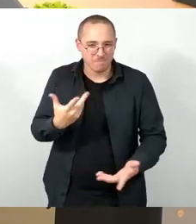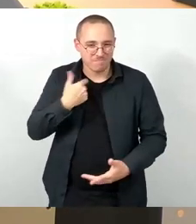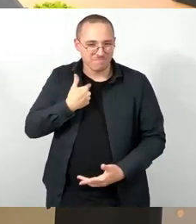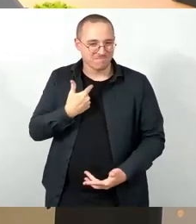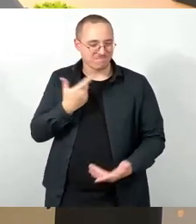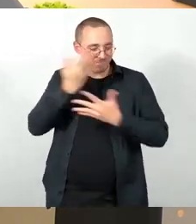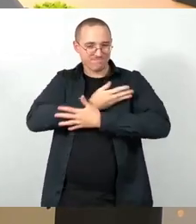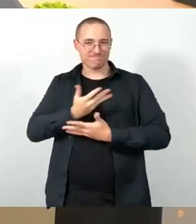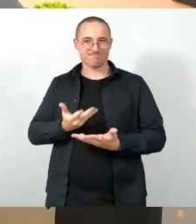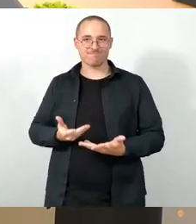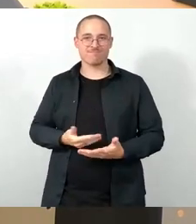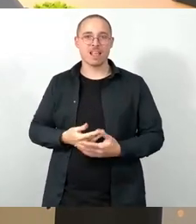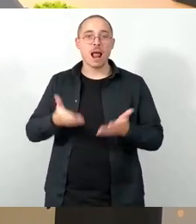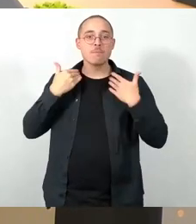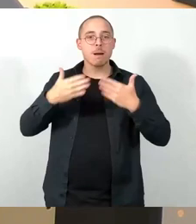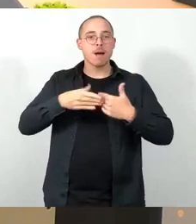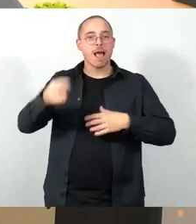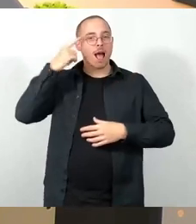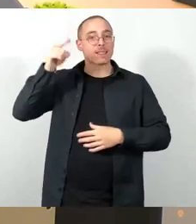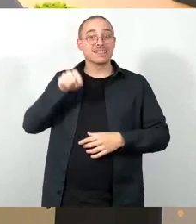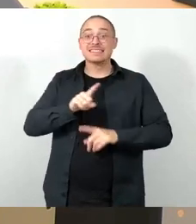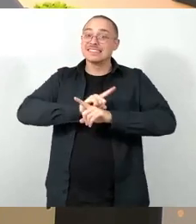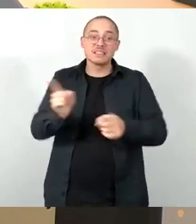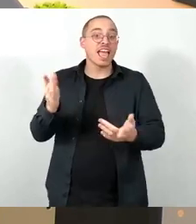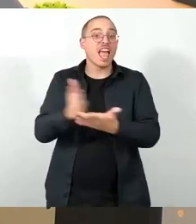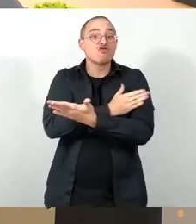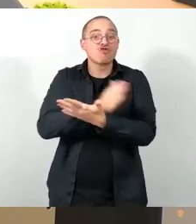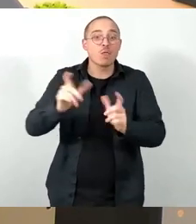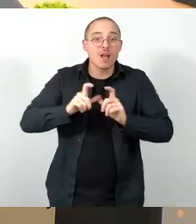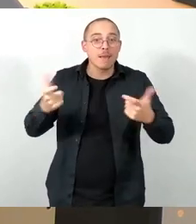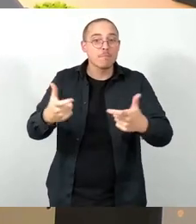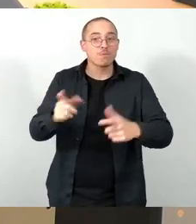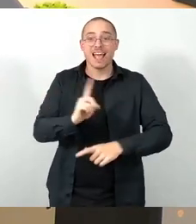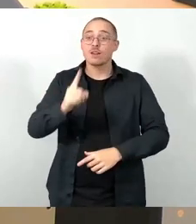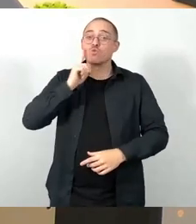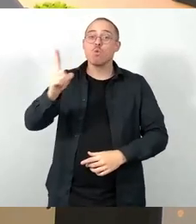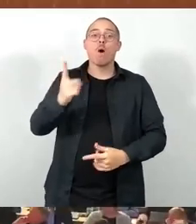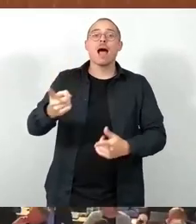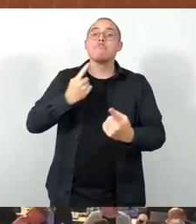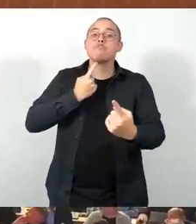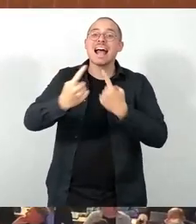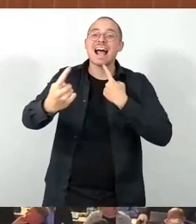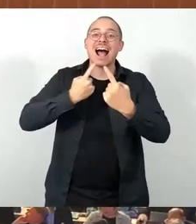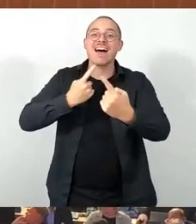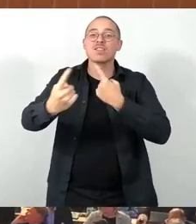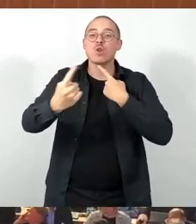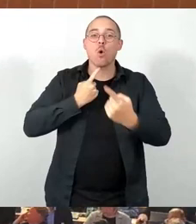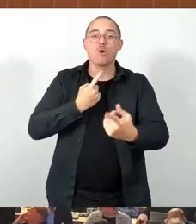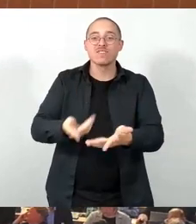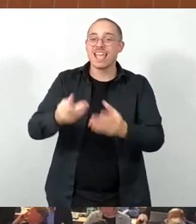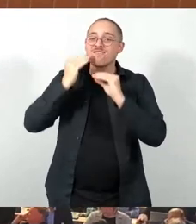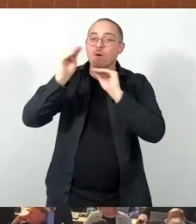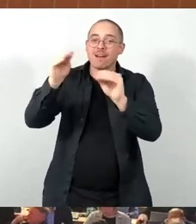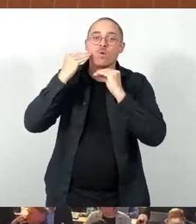ist kein Entscheidungsgremium. Er ist ein Beratungsgremium. Punkt. Das heißt, alle Entscheidungen